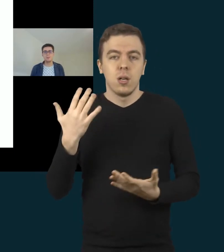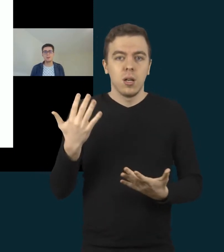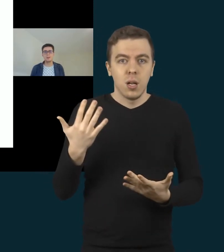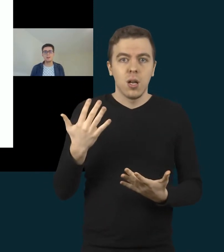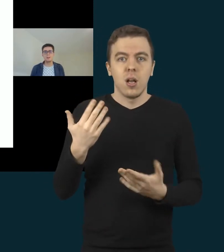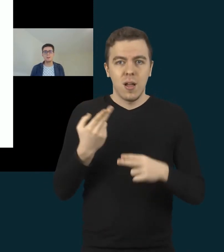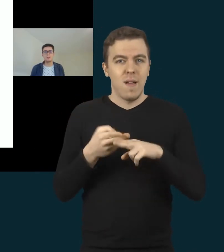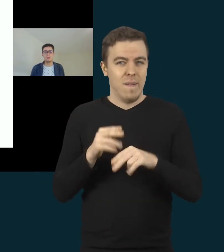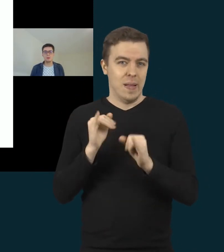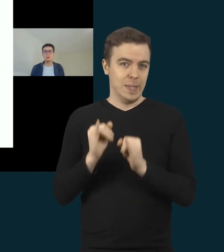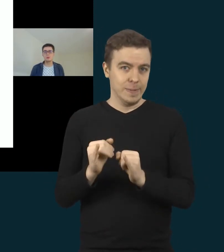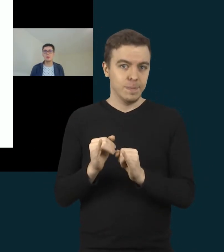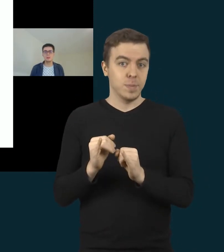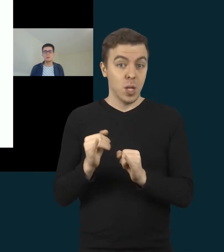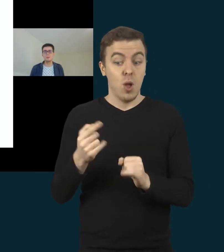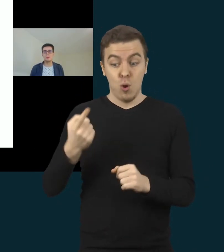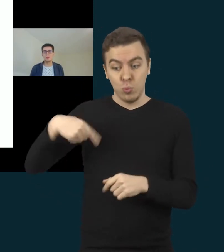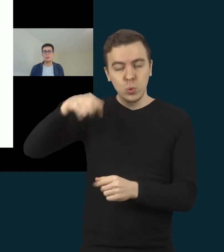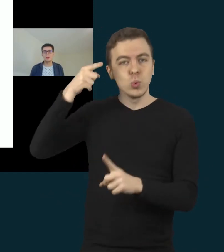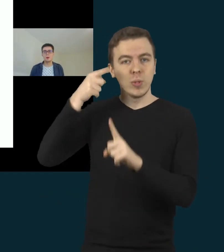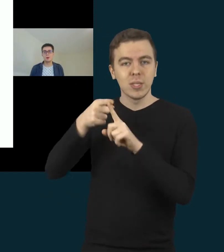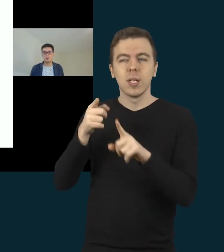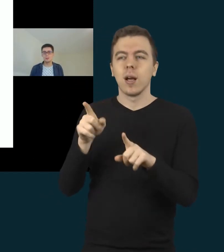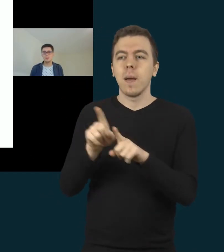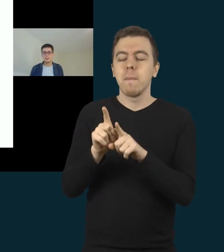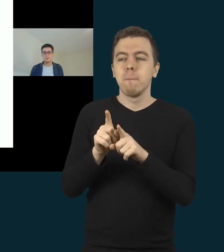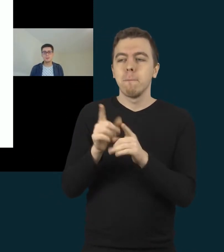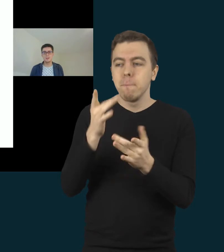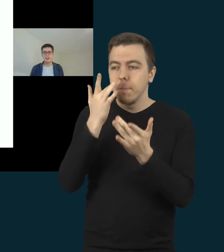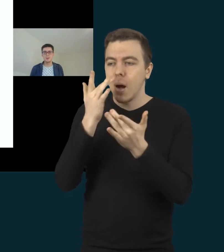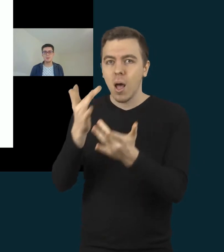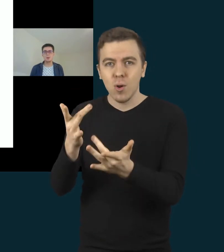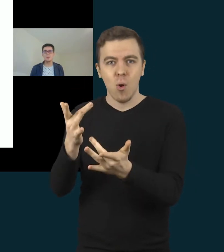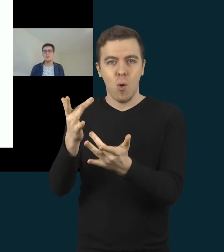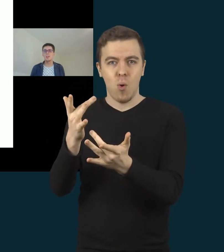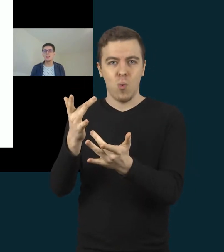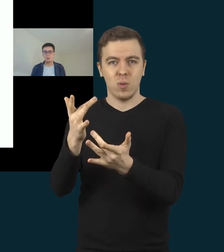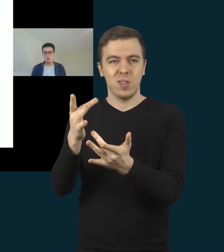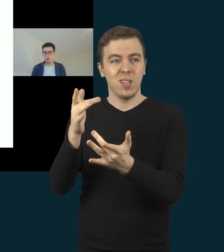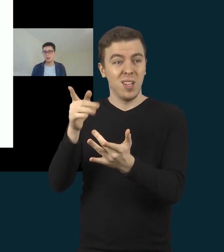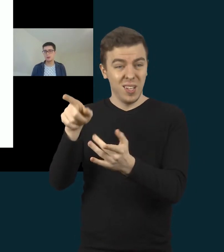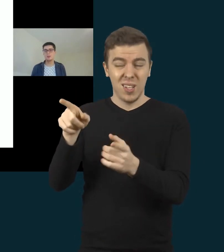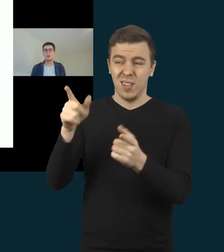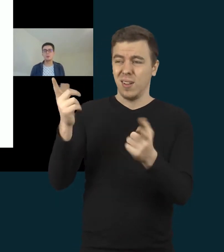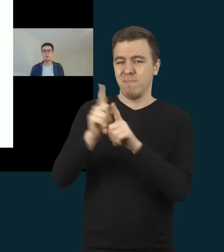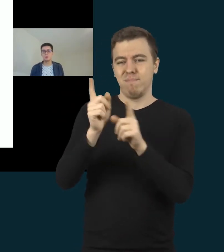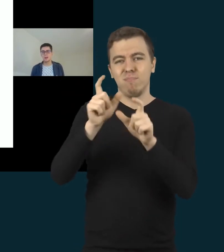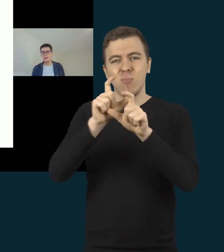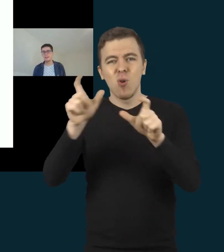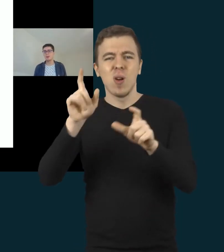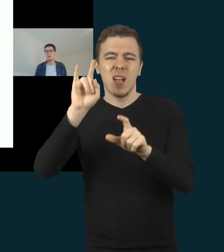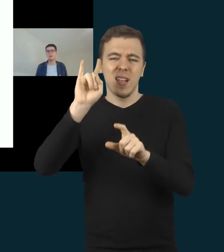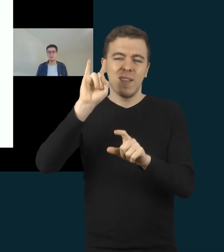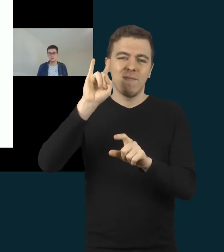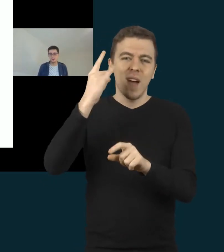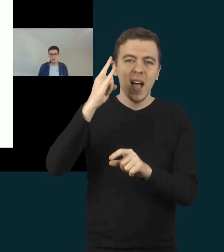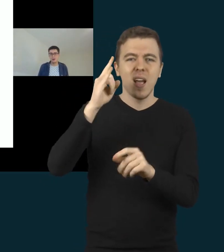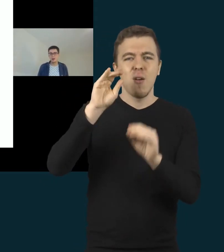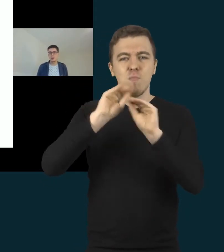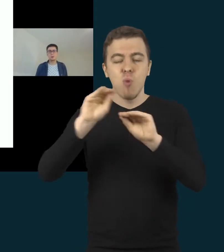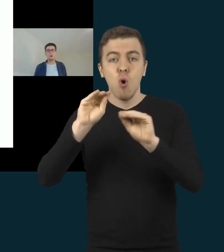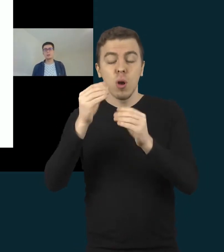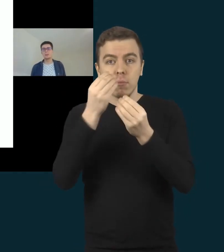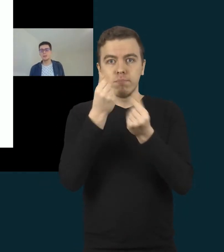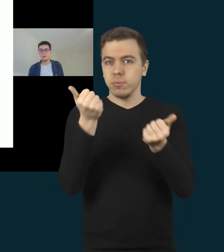mūsų užduotis buvo irgi parodyti tiems vaikams, jog visgi nei mokytojas, nei jo draugai, niekur nedingo,